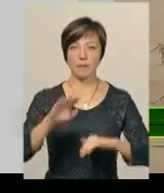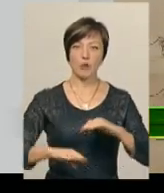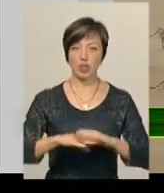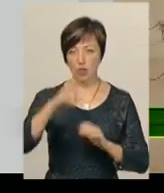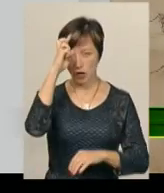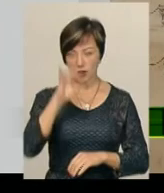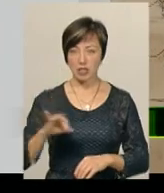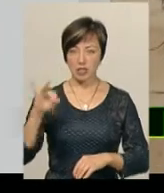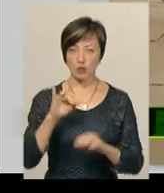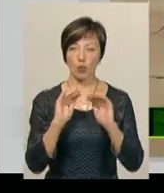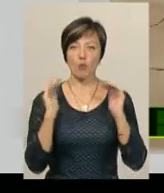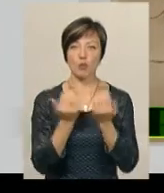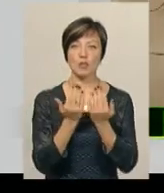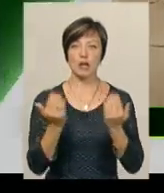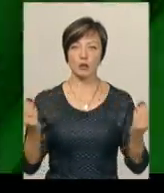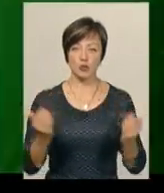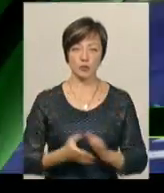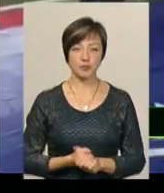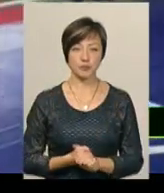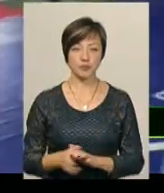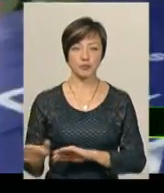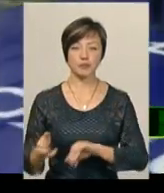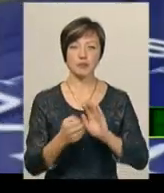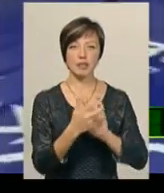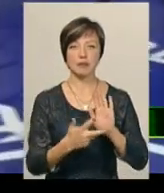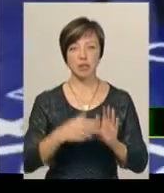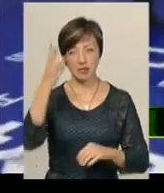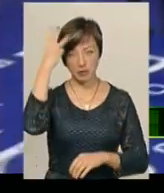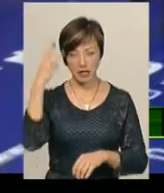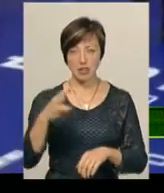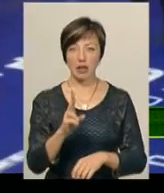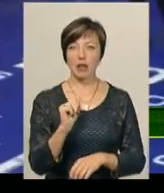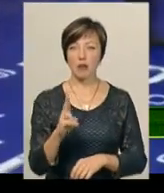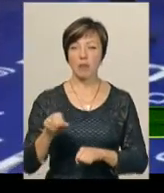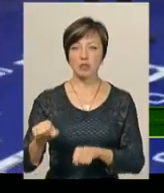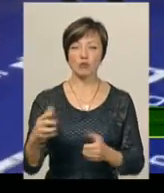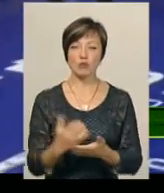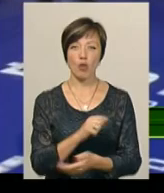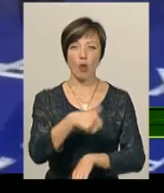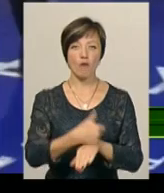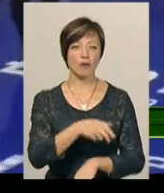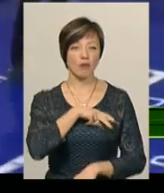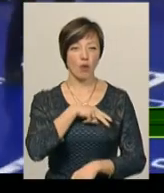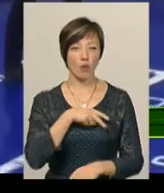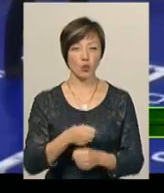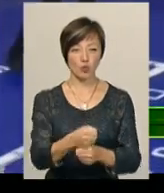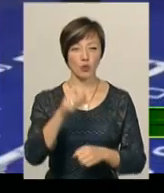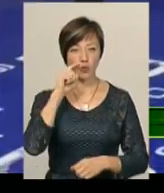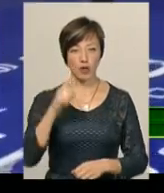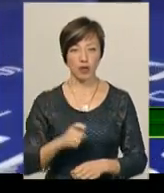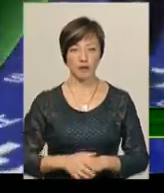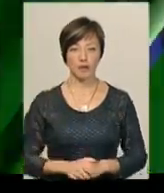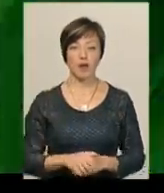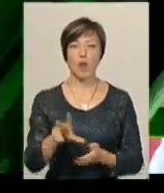-Подільського державного історичного музею-заповідника. 18 хмельницьких фікбоксерів здобули головну нагороду Кубку України у версії ВАКО в